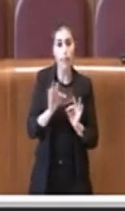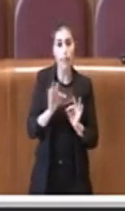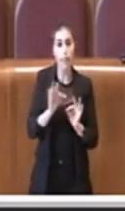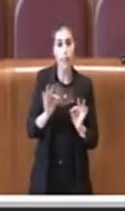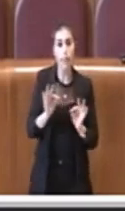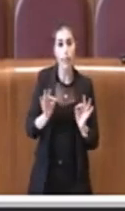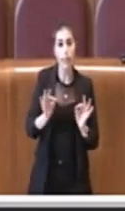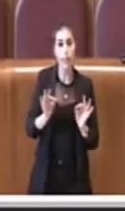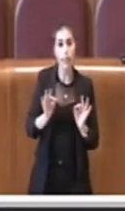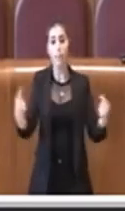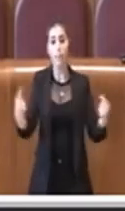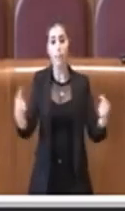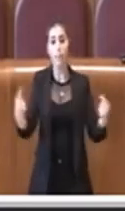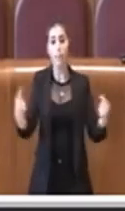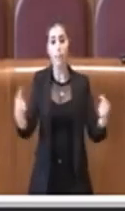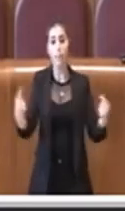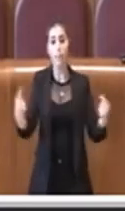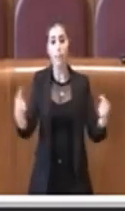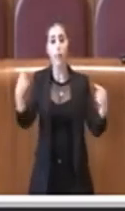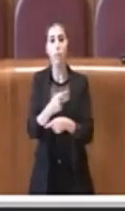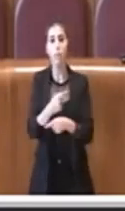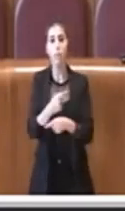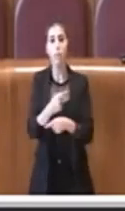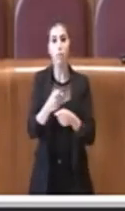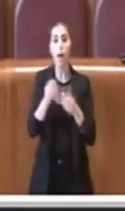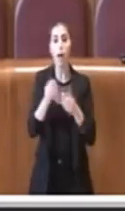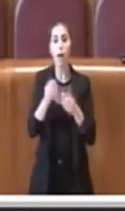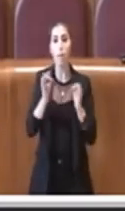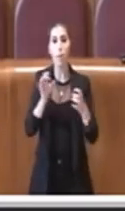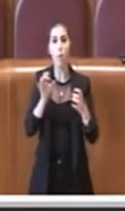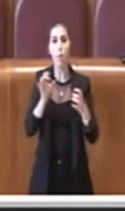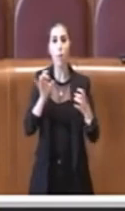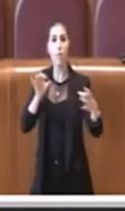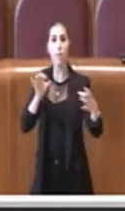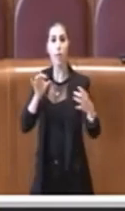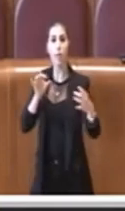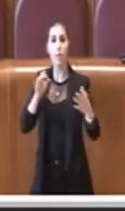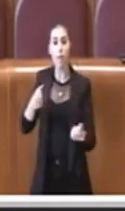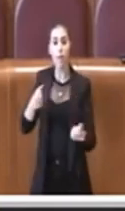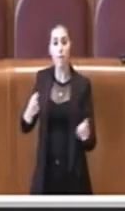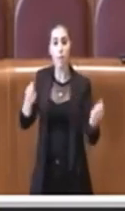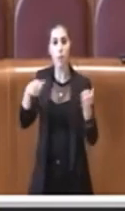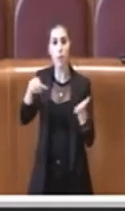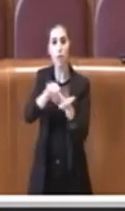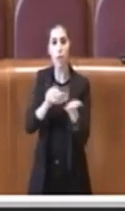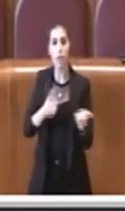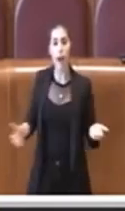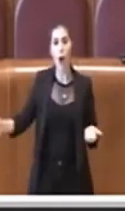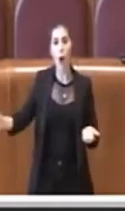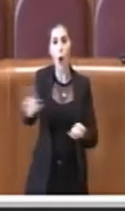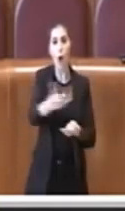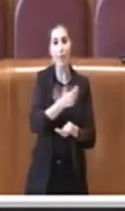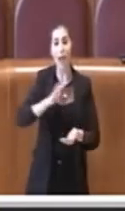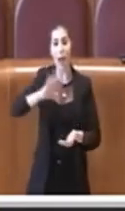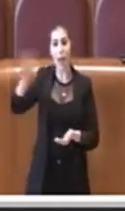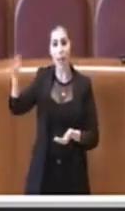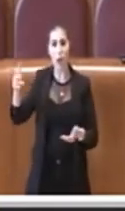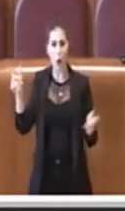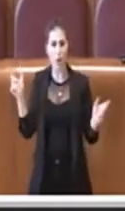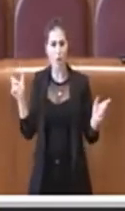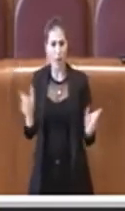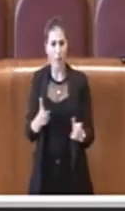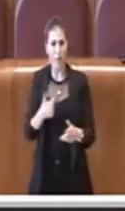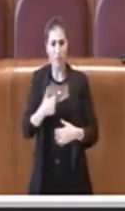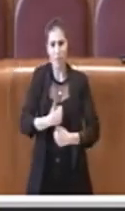Le libere invece dà un impulso forte per la realizzazione di altri 17 centri di raccolta. Ovviamente mi